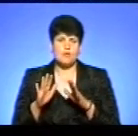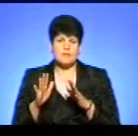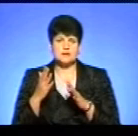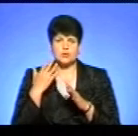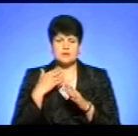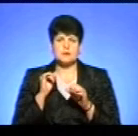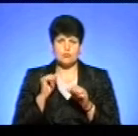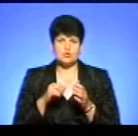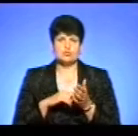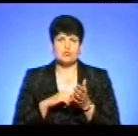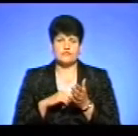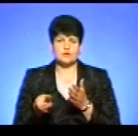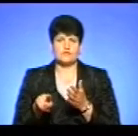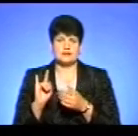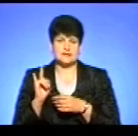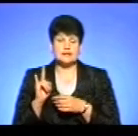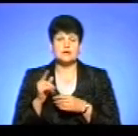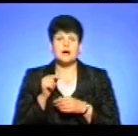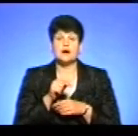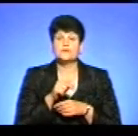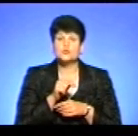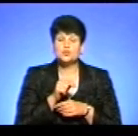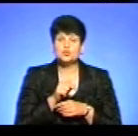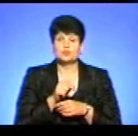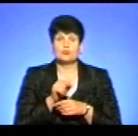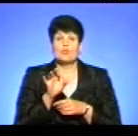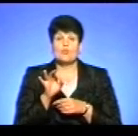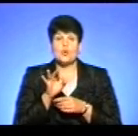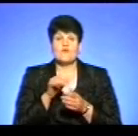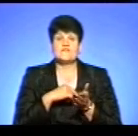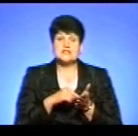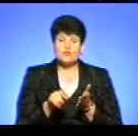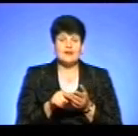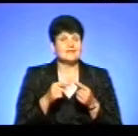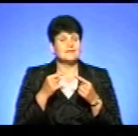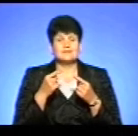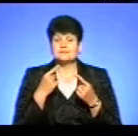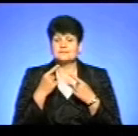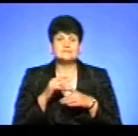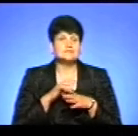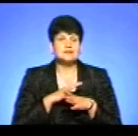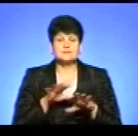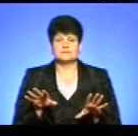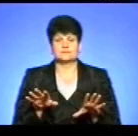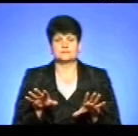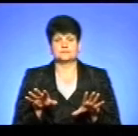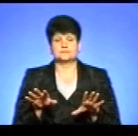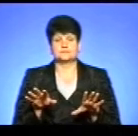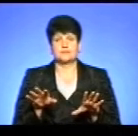коли ми можемо відрахувати дитину. Однак тут про відрахування абсолютно ніяка мова ще не йшла.